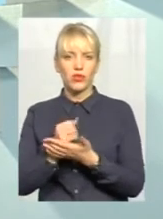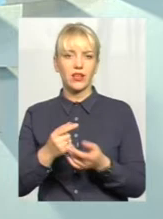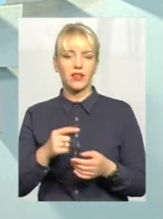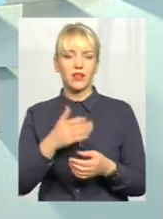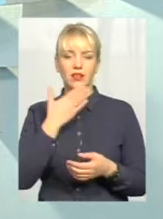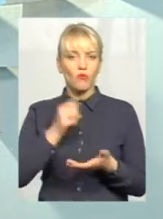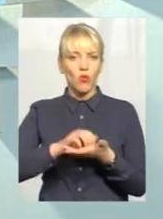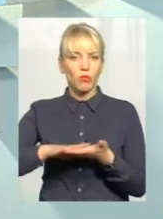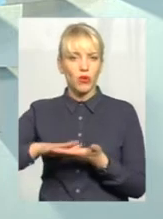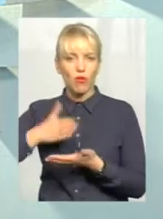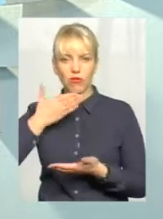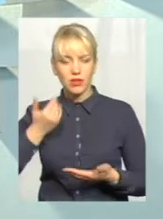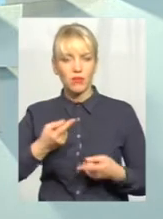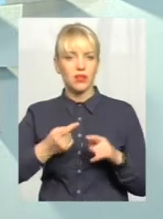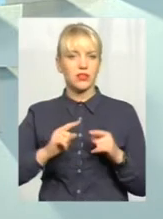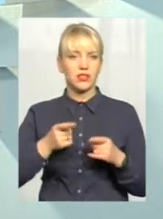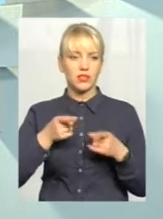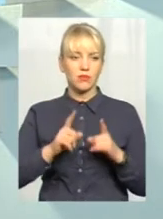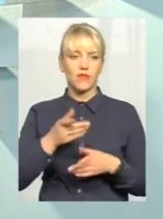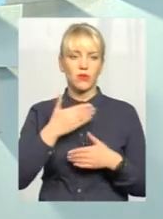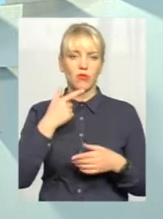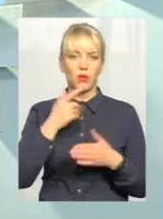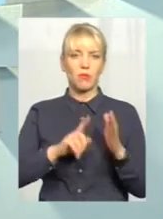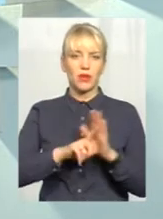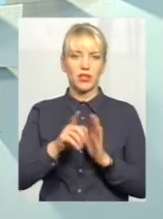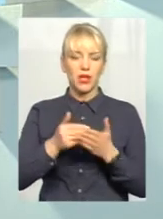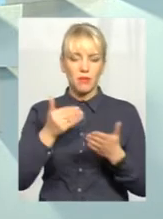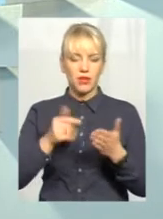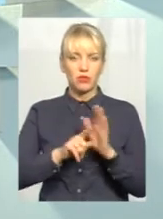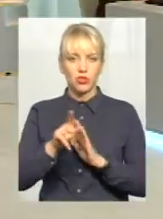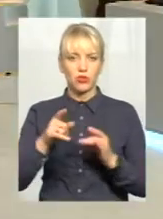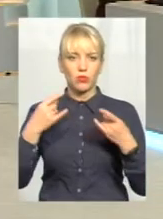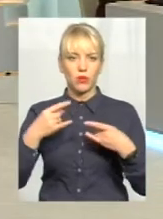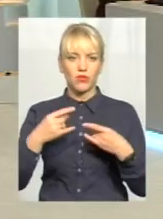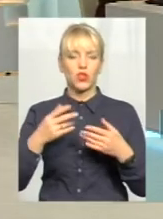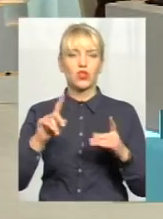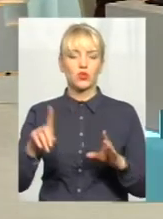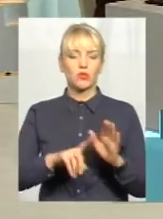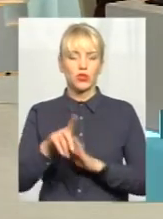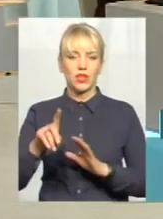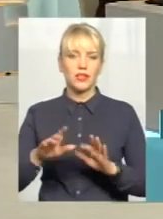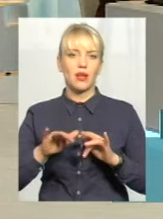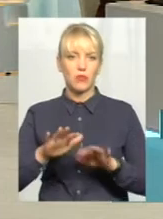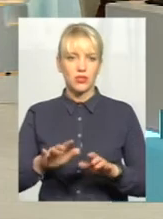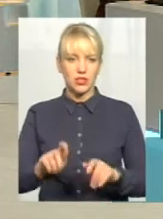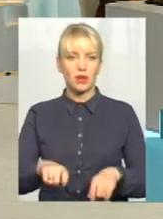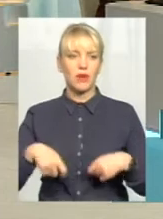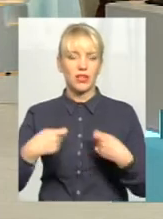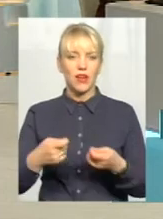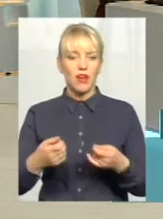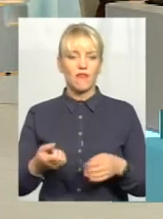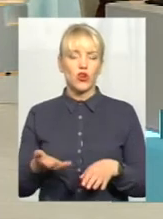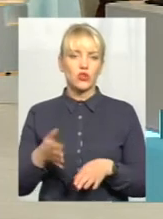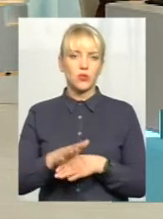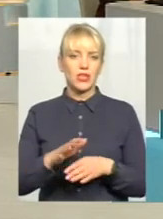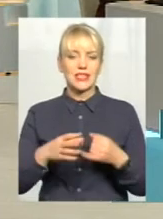насправді, ми говорили перед початком ефіру, що розпочалися процеси передачі розпорядження